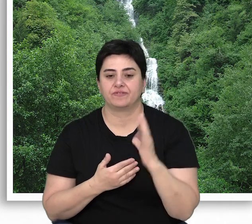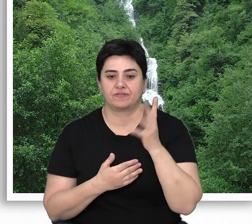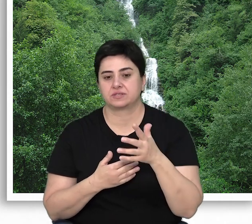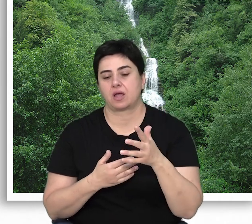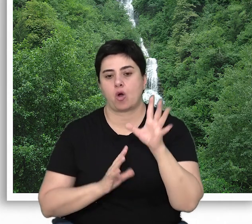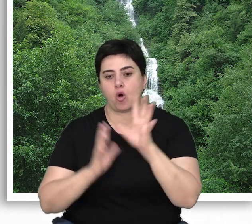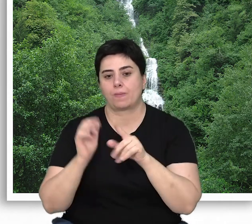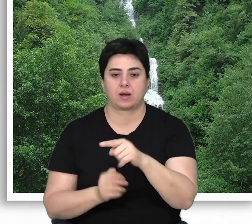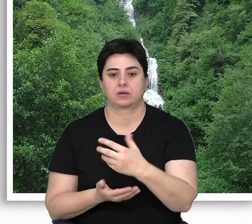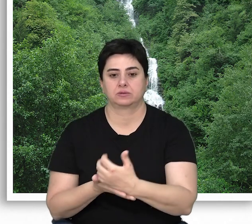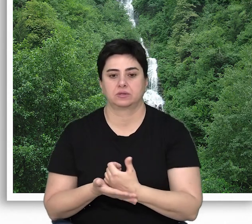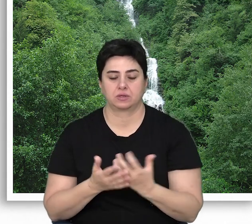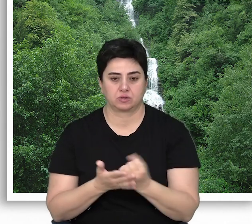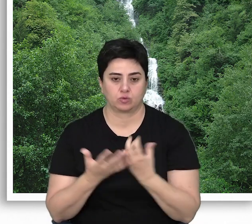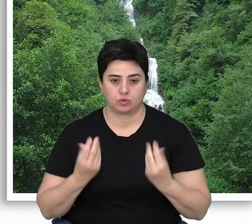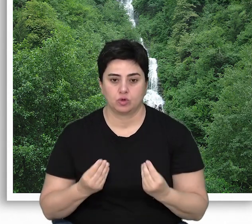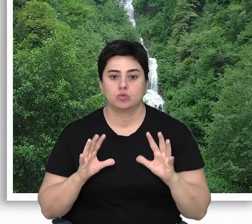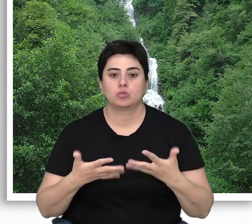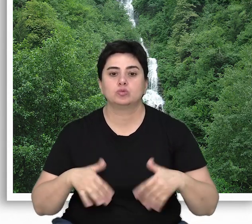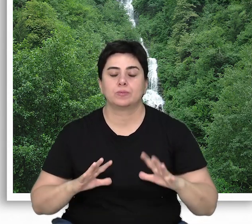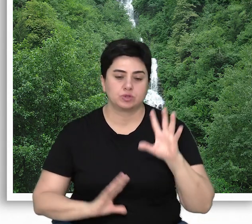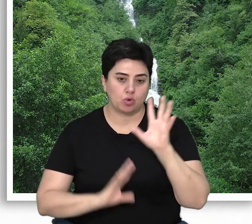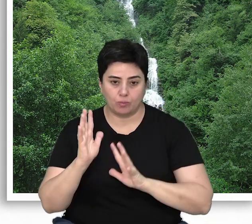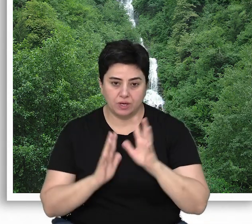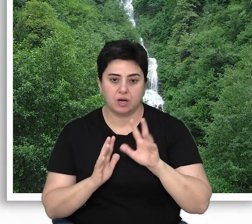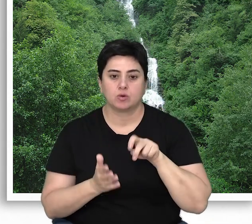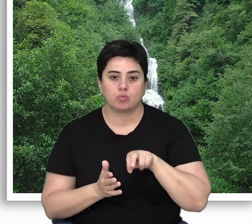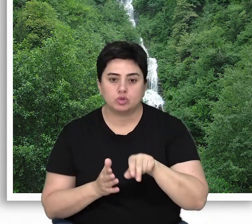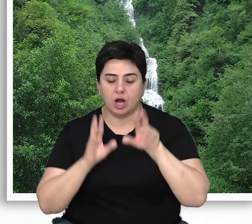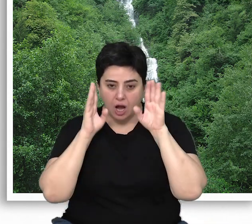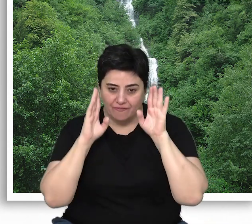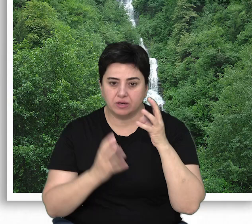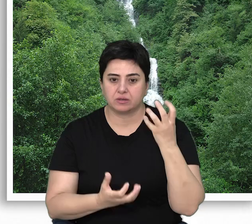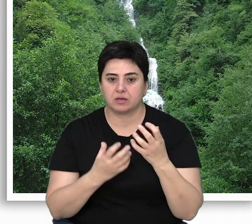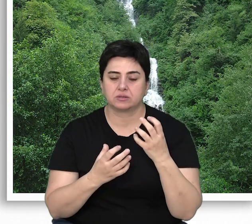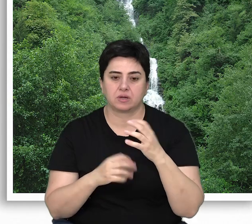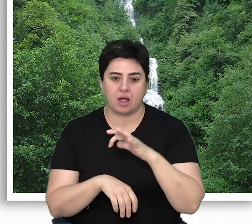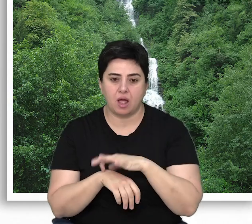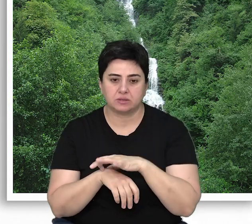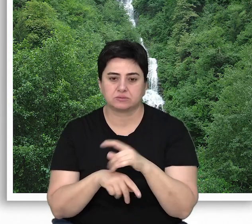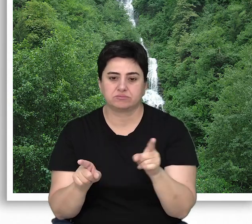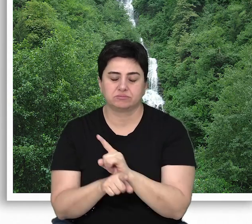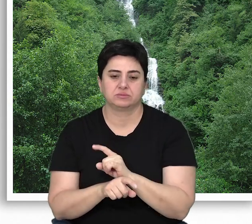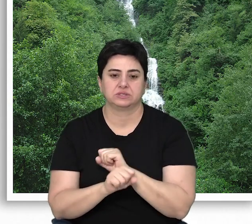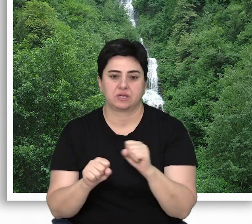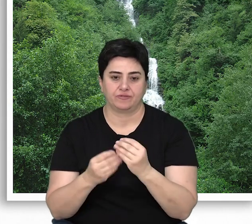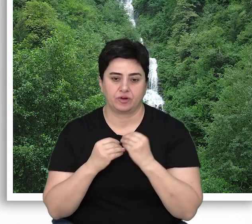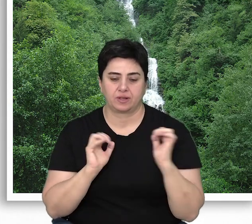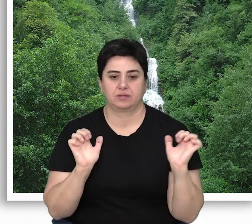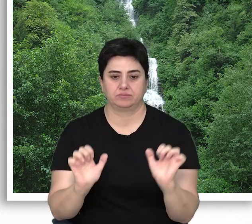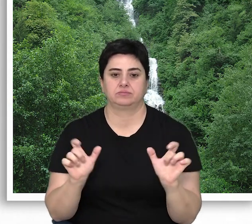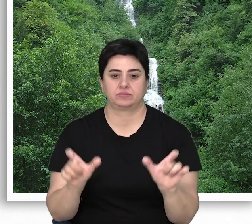fazlası tropikal orman kaynaklı. Pozulmamış ormanlar, böcek ve hayvan kaynaklı salgın hastalıkların etkisini